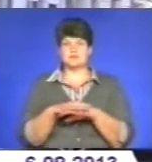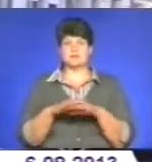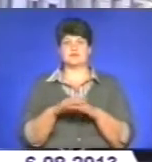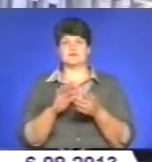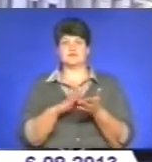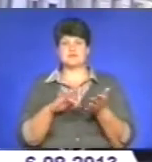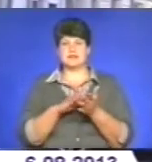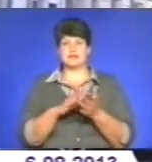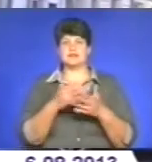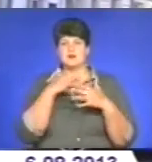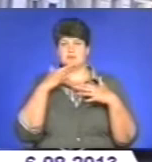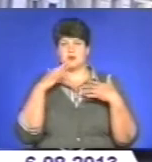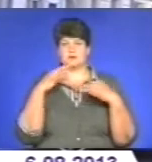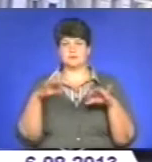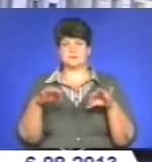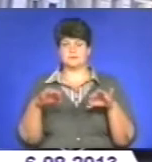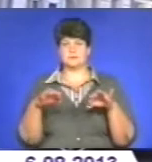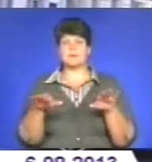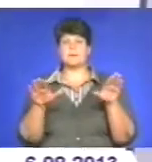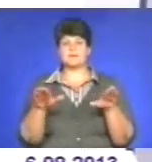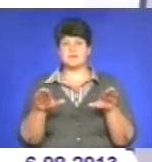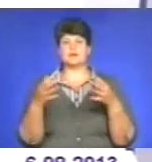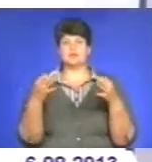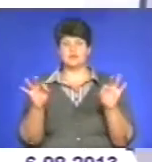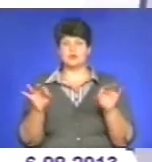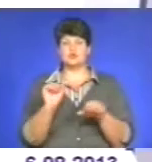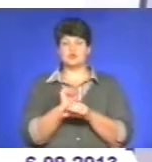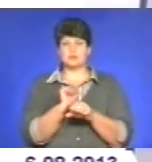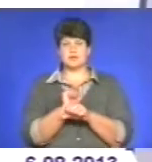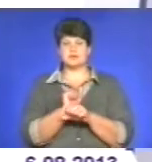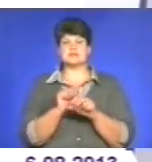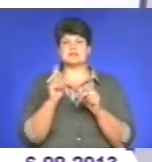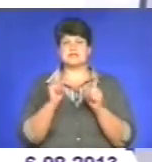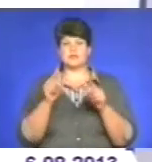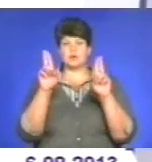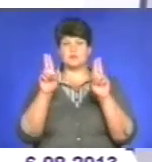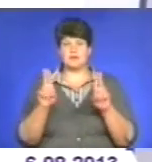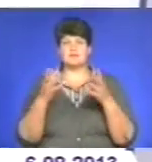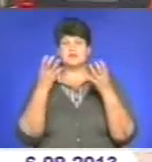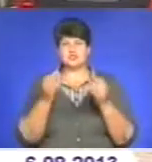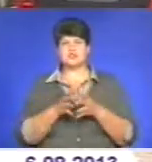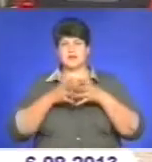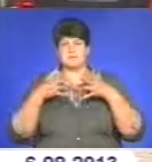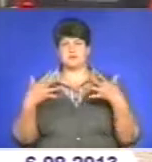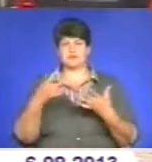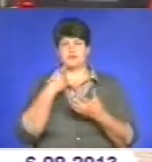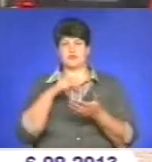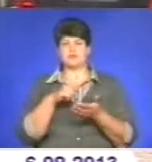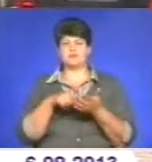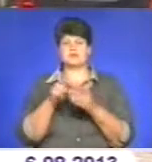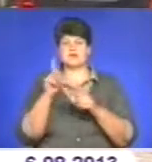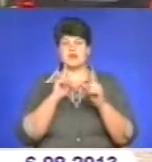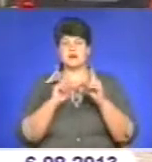з пожвавленим рухом транспорту. Місць, де дозволено зупинятися згідно з правилами, ще більше кажуть у міській раді. Відтак